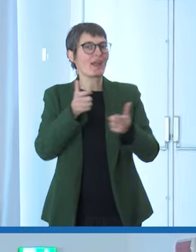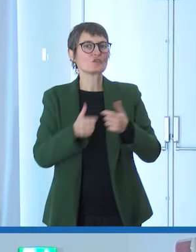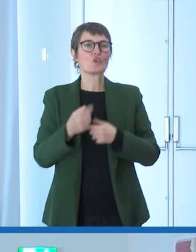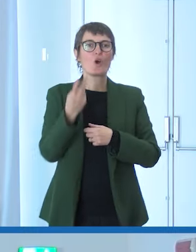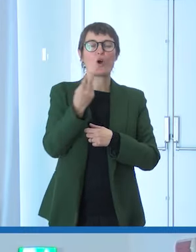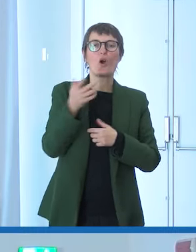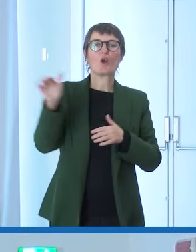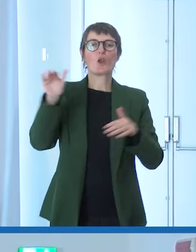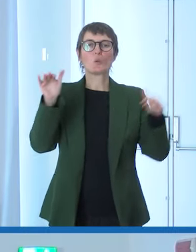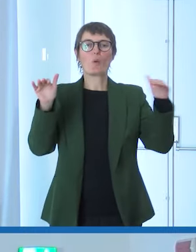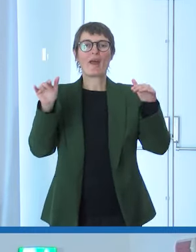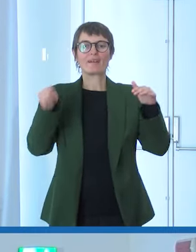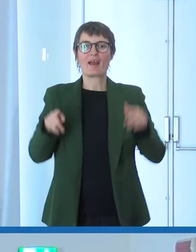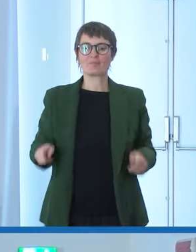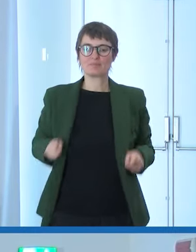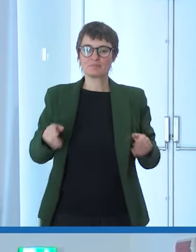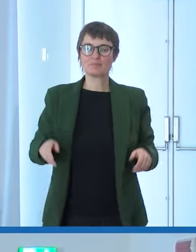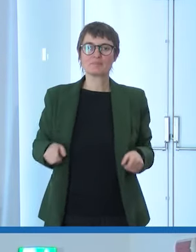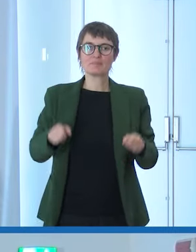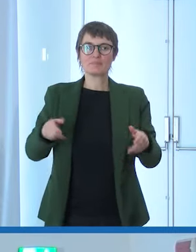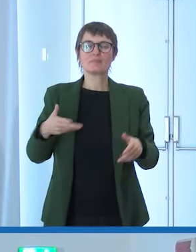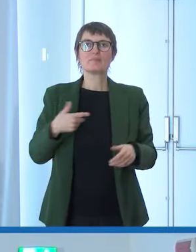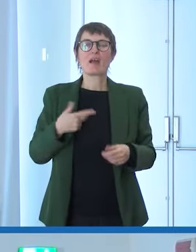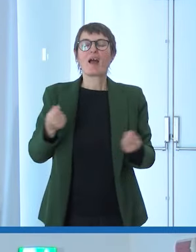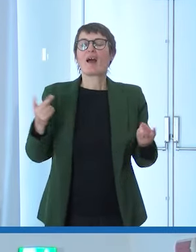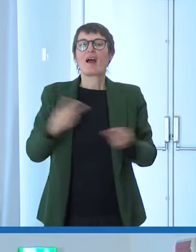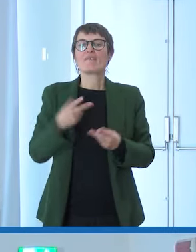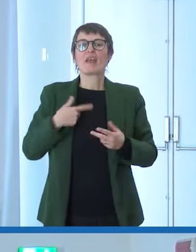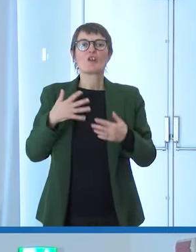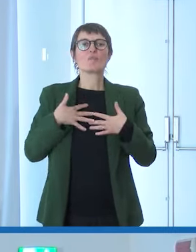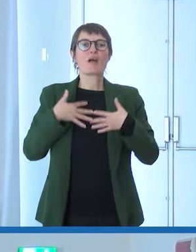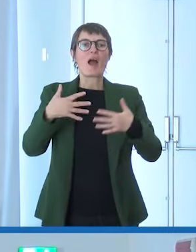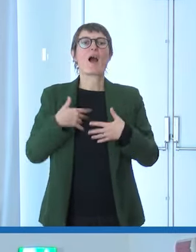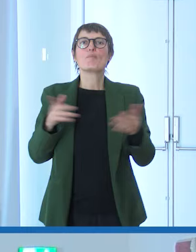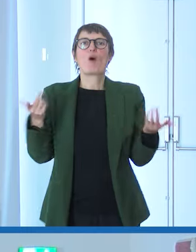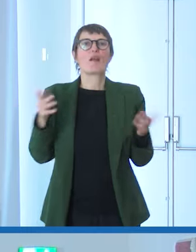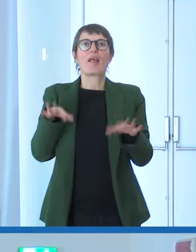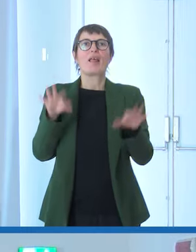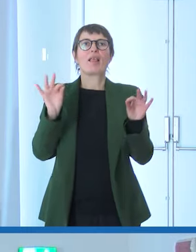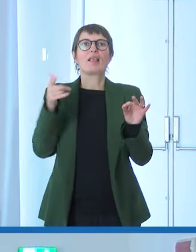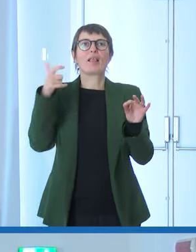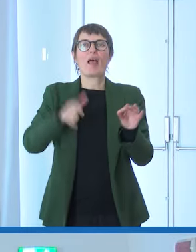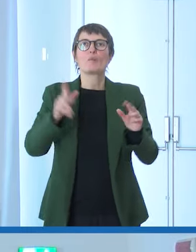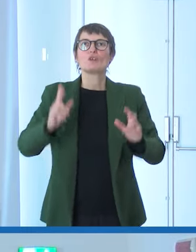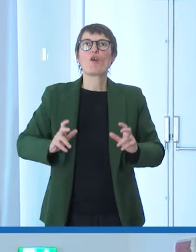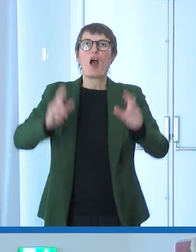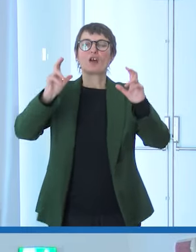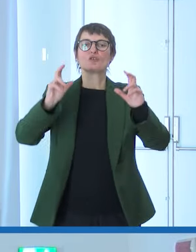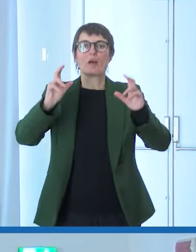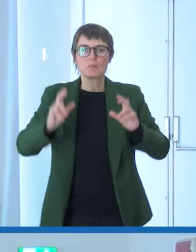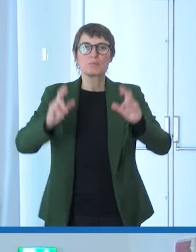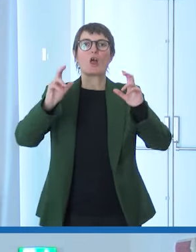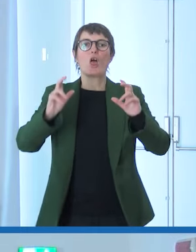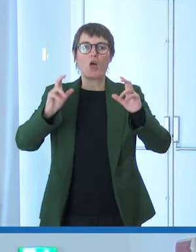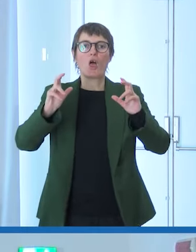viene interrotto da un ascensore che è bloccato lui rimane al settimo piano e non può scendere lei che è disabile non può